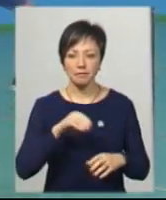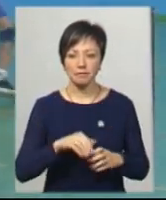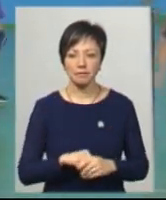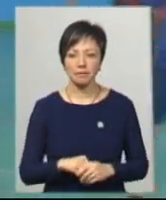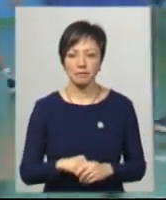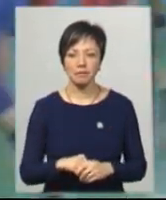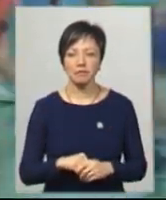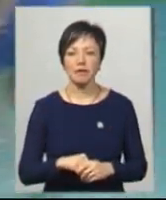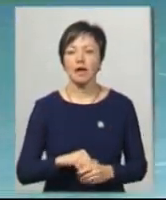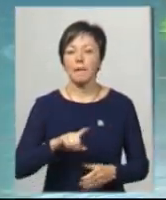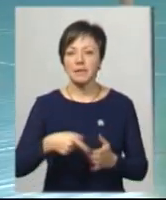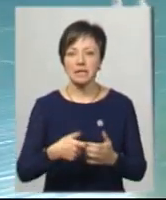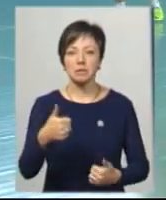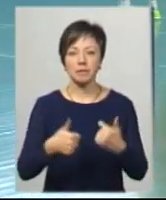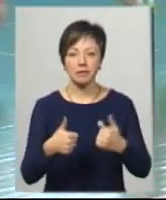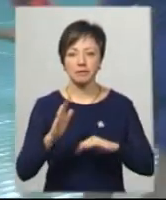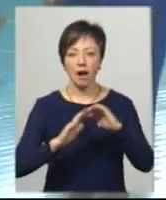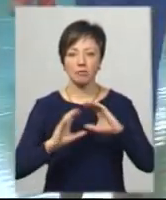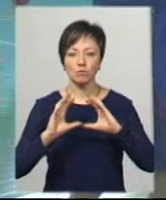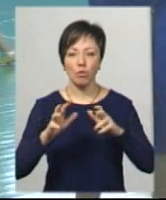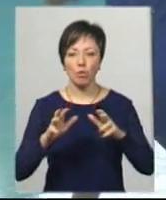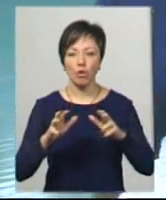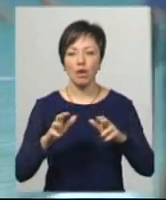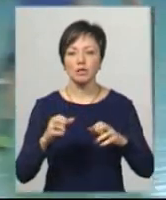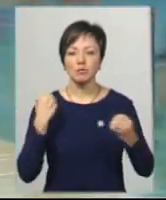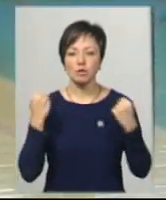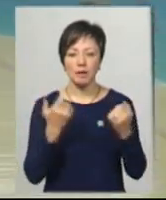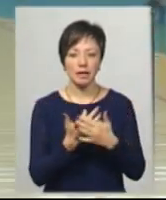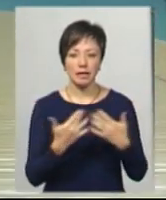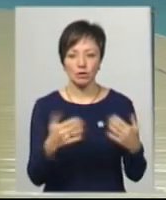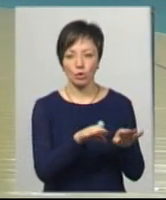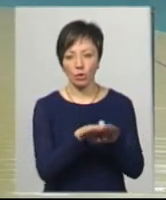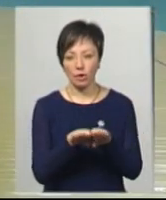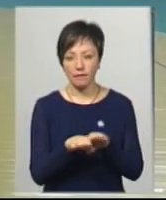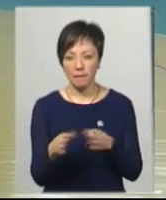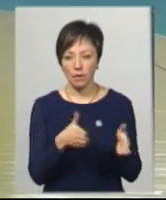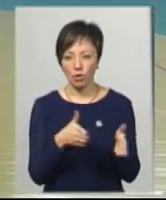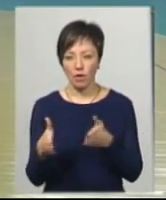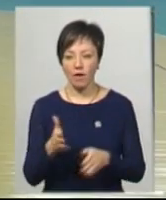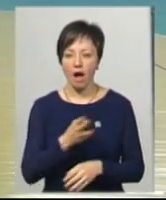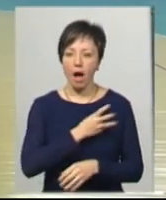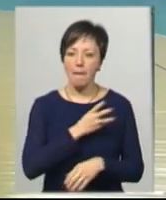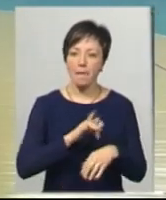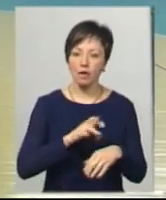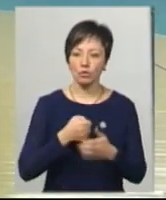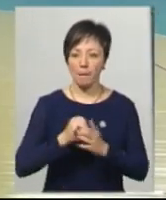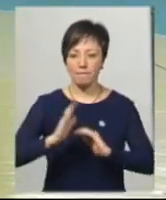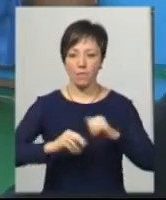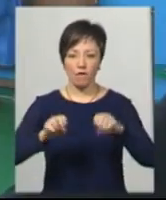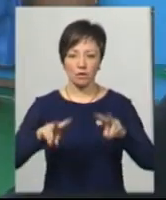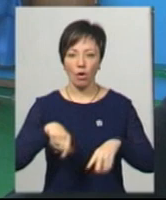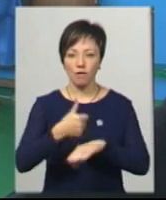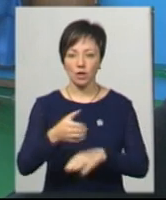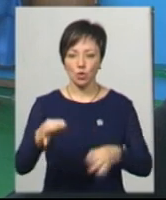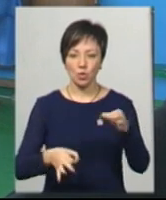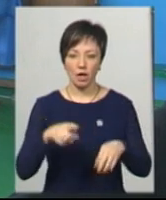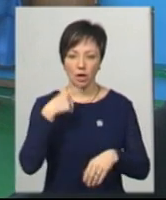У міській спартакеаді з гандболу беруть участь спортсмени різного рівня підготовки. Від аматорів до професіоналів, каже головний суддя змагань